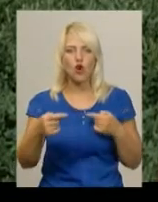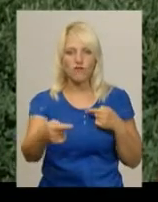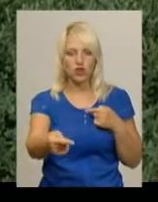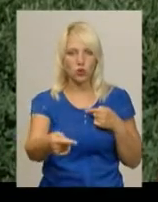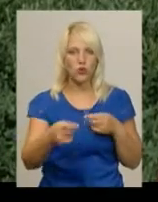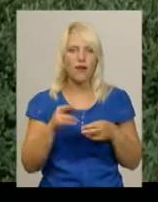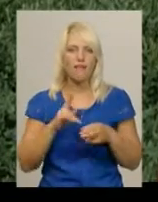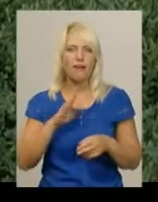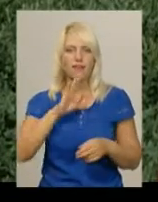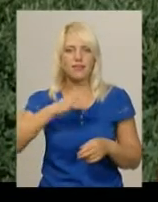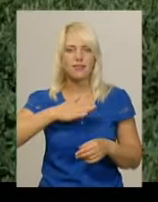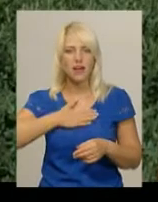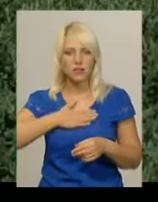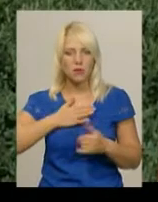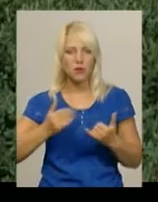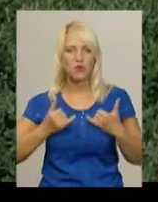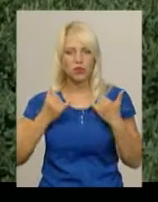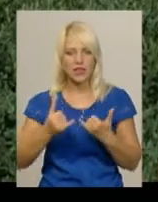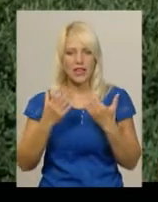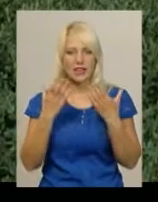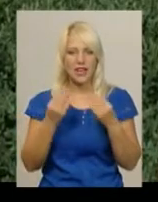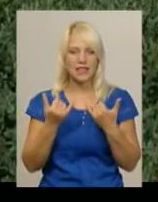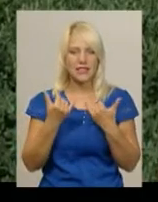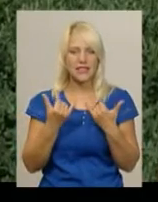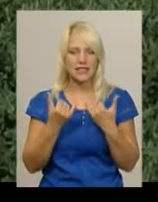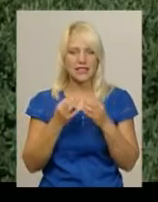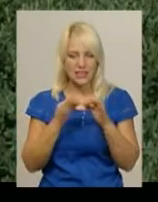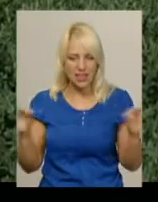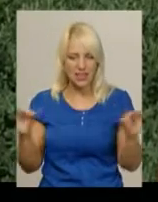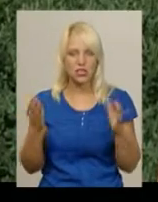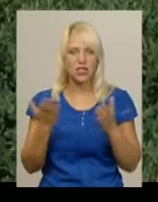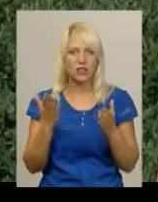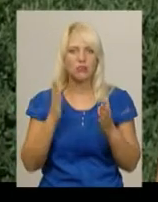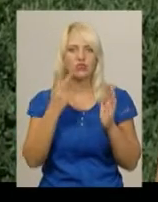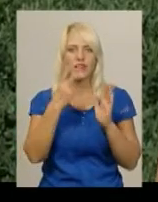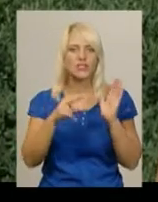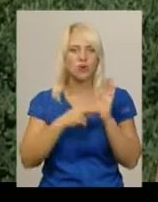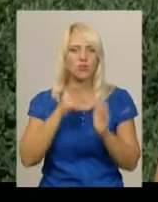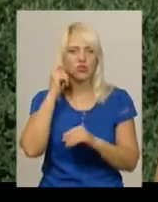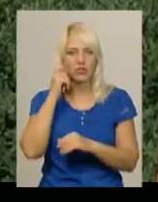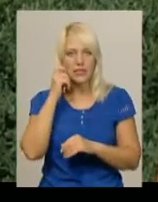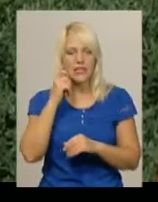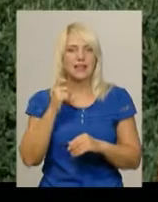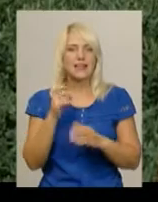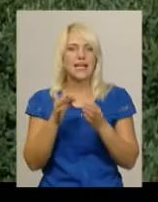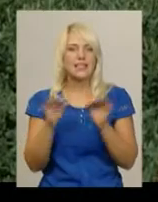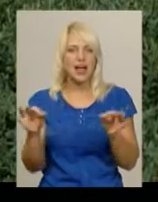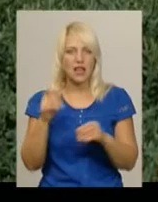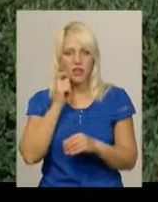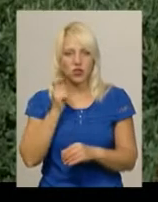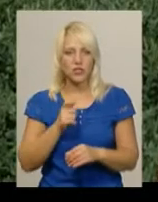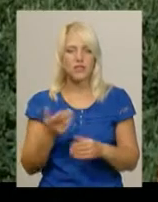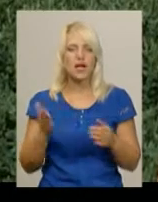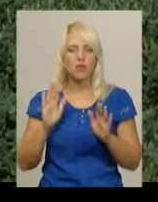приурочена до Дня Незалежності, яку ми так само святкуємо 27-му річницю Незалежності. Яким